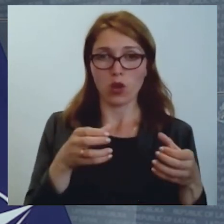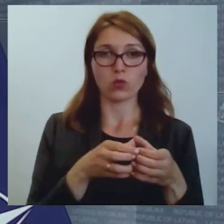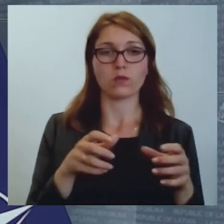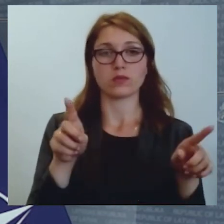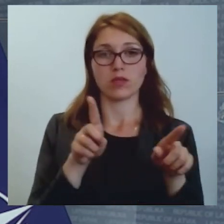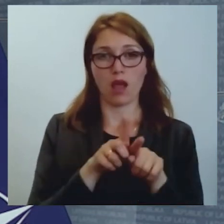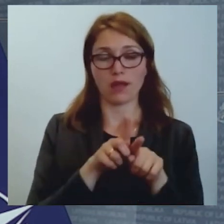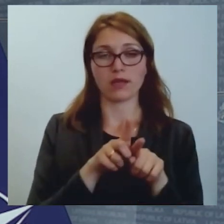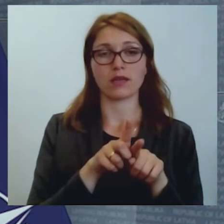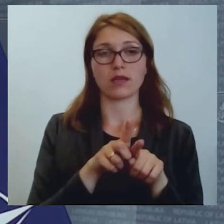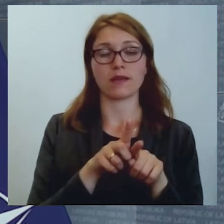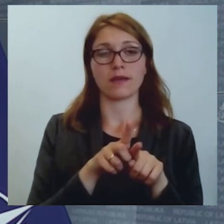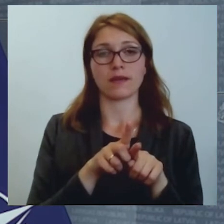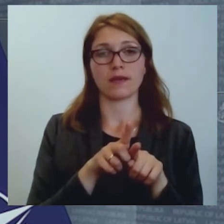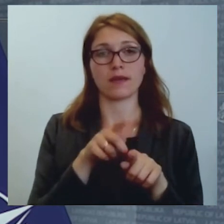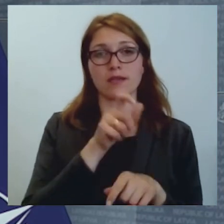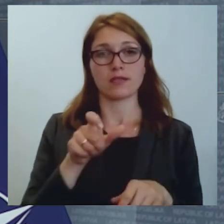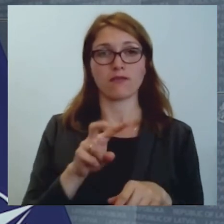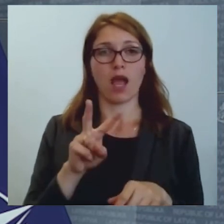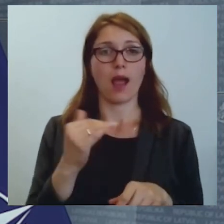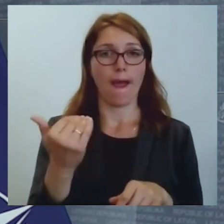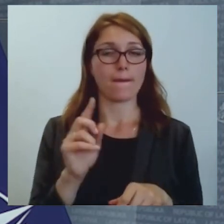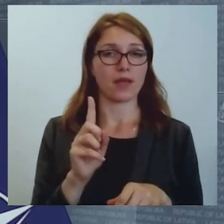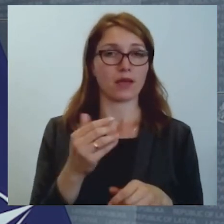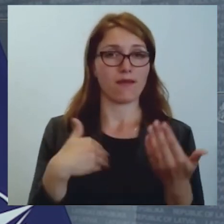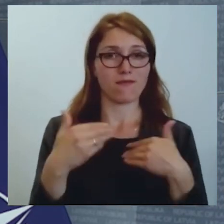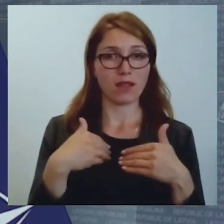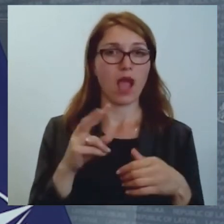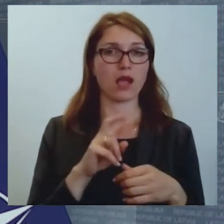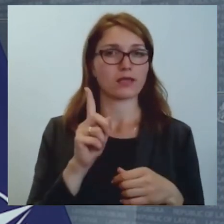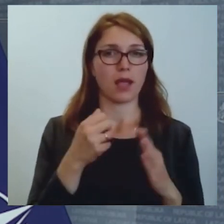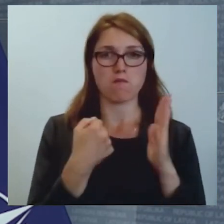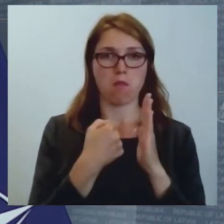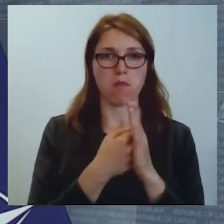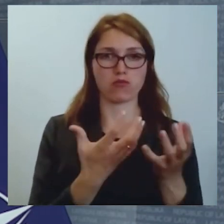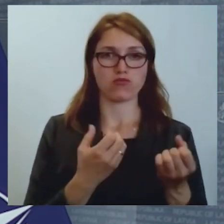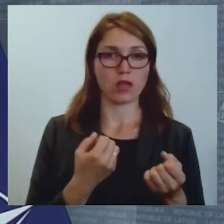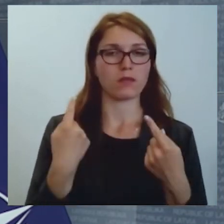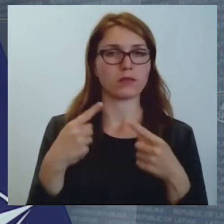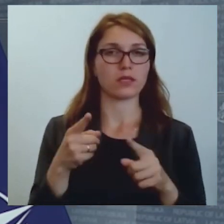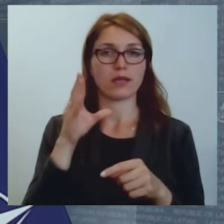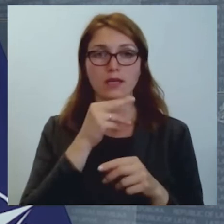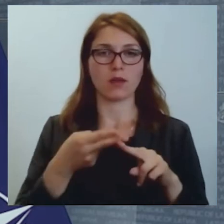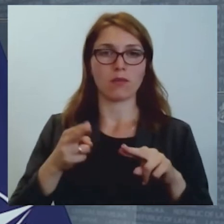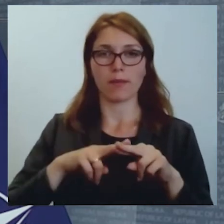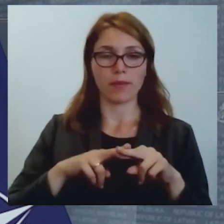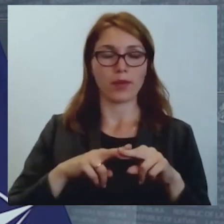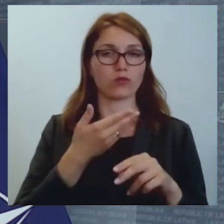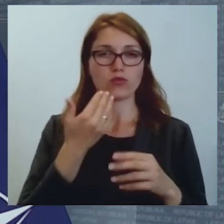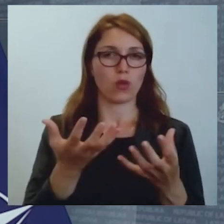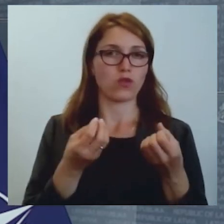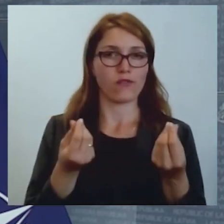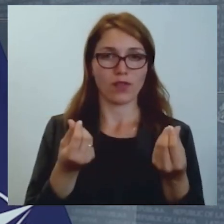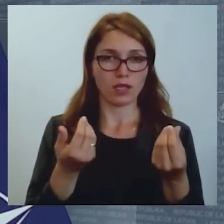cilvēki ar invalidāti, kas saņem tikai pabalsts un kuriem nav iespējas papildus saņemt